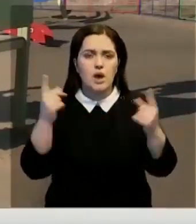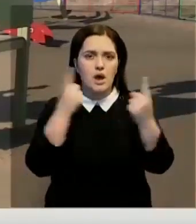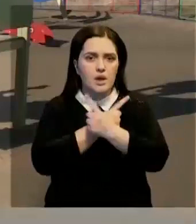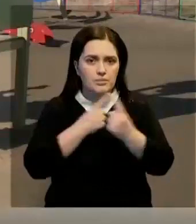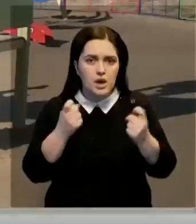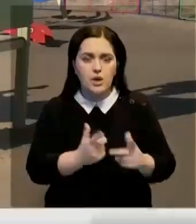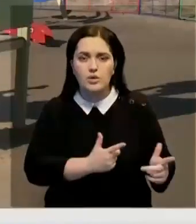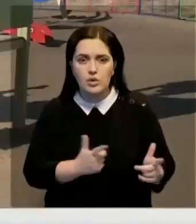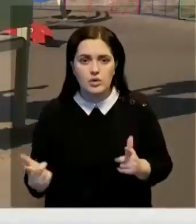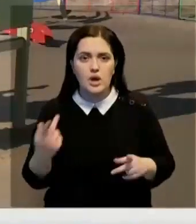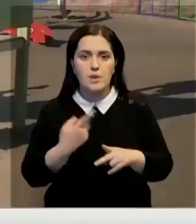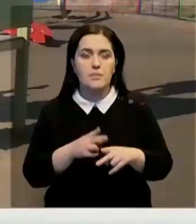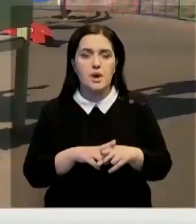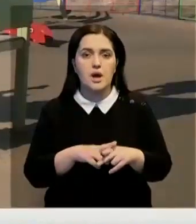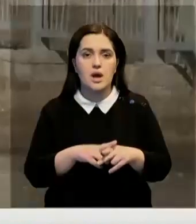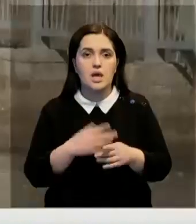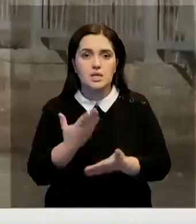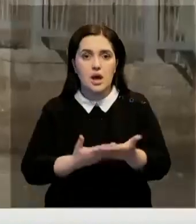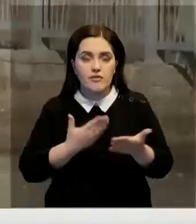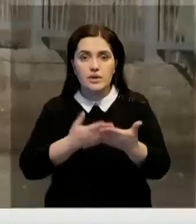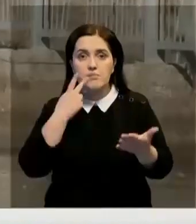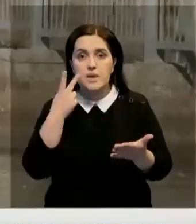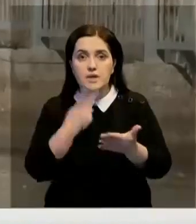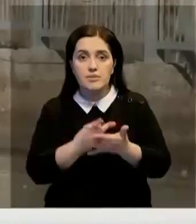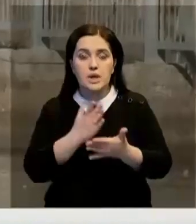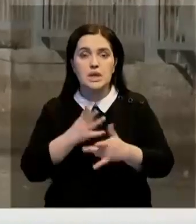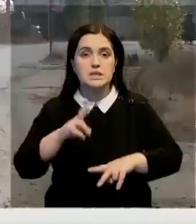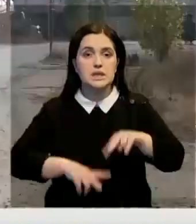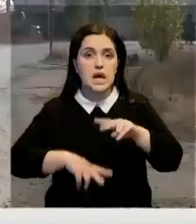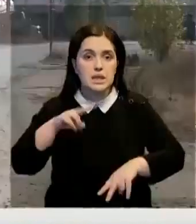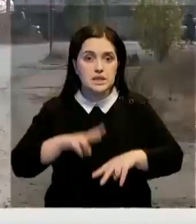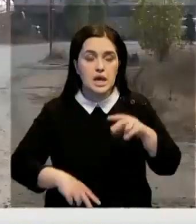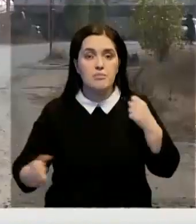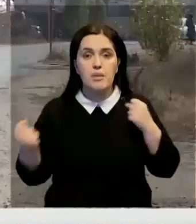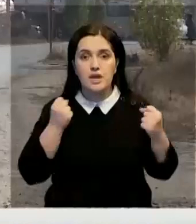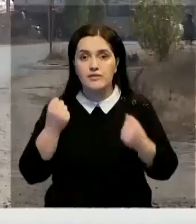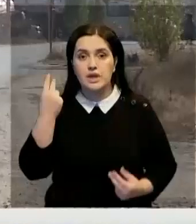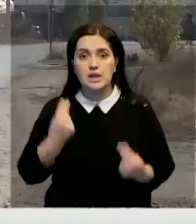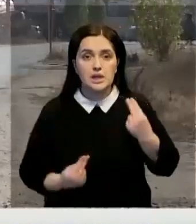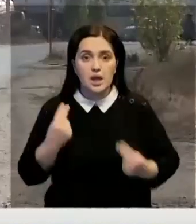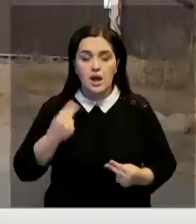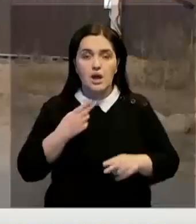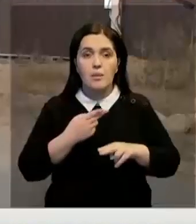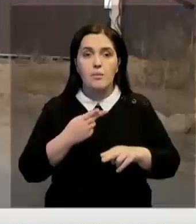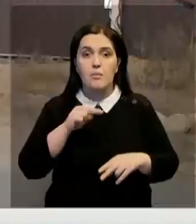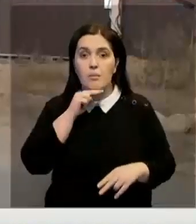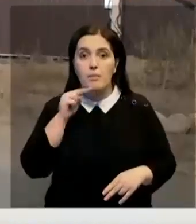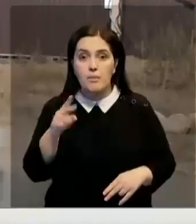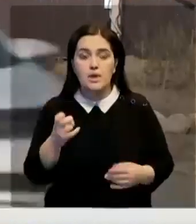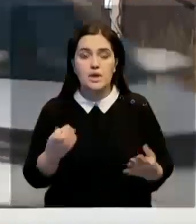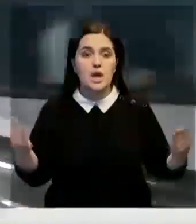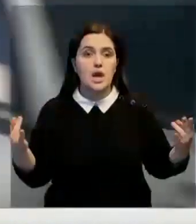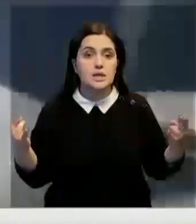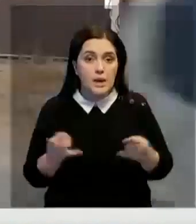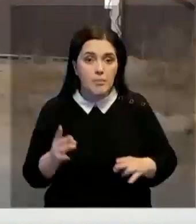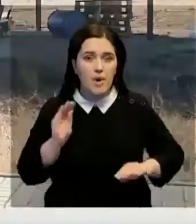уже экспертный совет рассмотрел. Помимо строительства спортивных и игровых зон, жители обращают внимание на необходимость обустройства